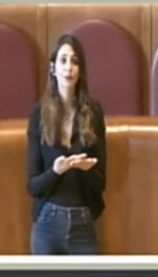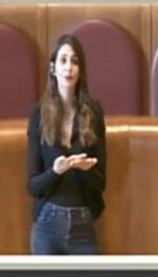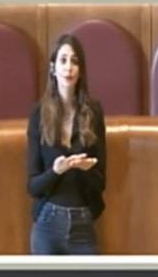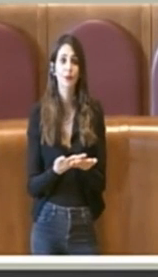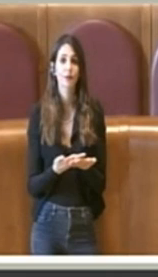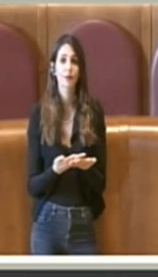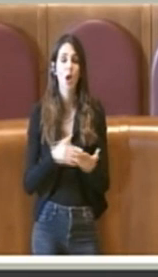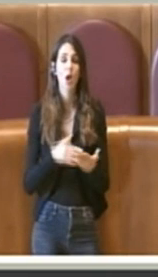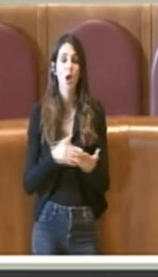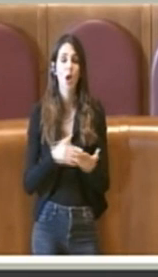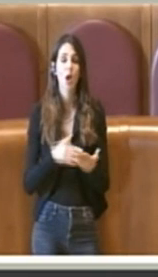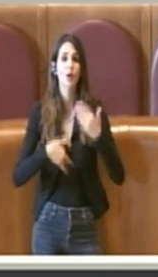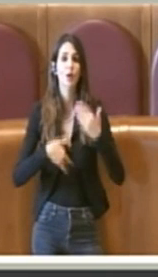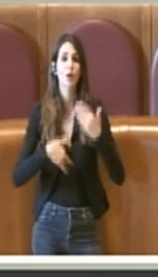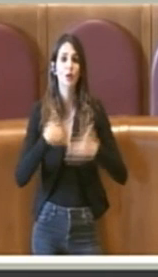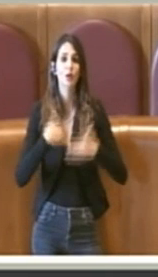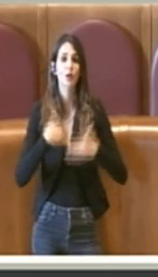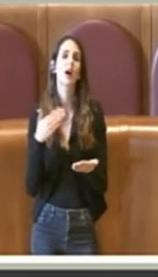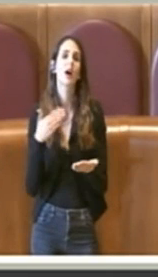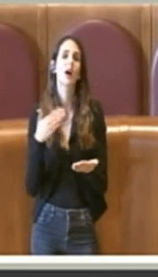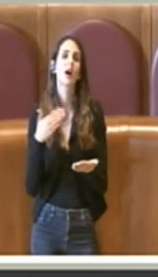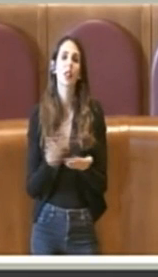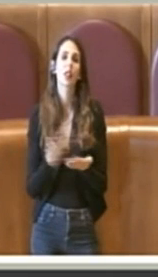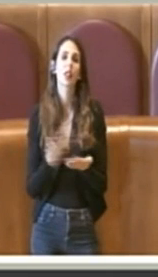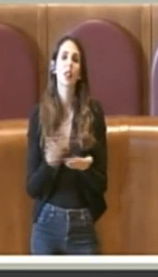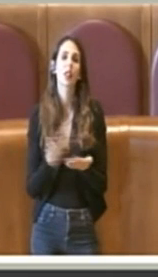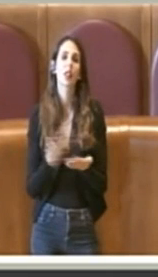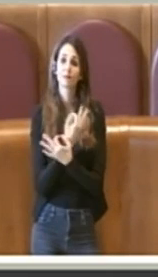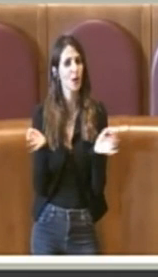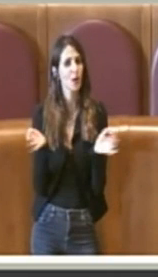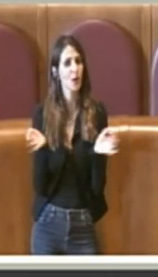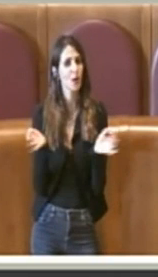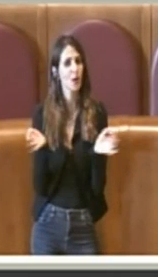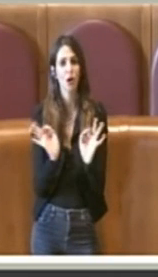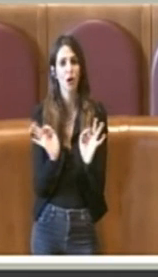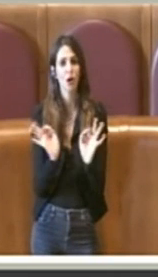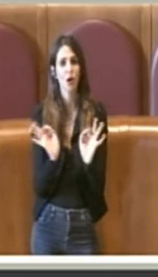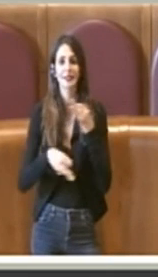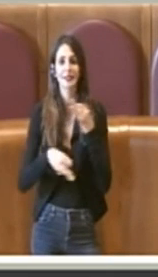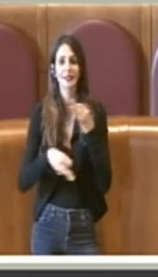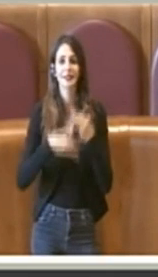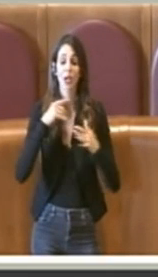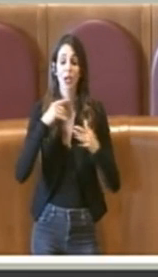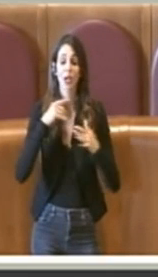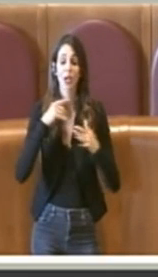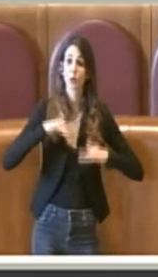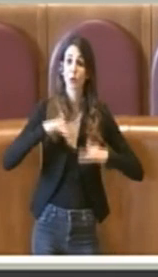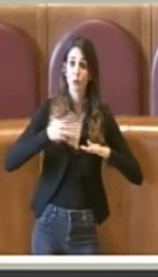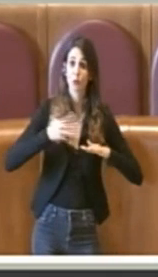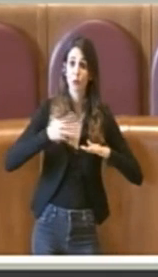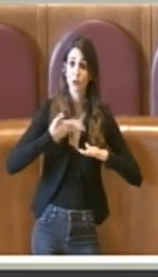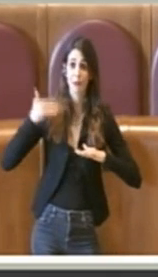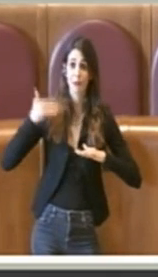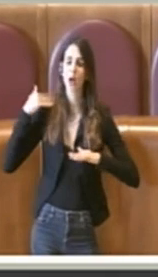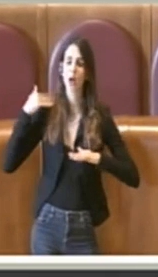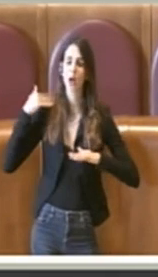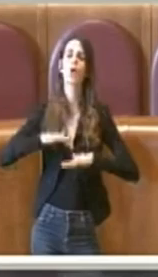possa non ritenersi perfezionata. E quindi i dubbi avevo e i dubbi mi sono rimasti. Grazie.